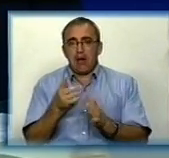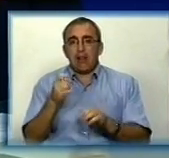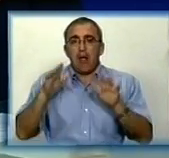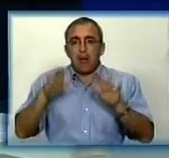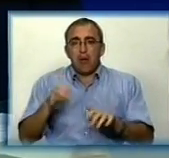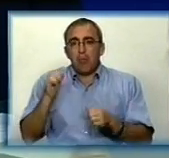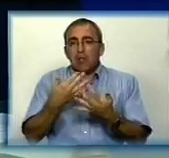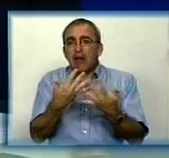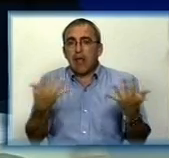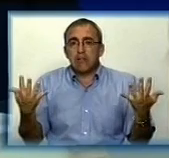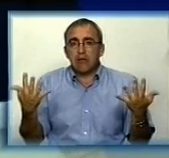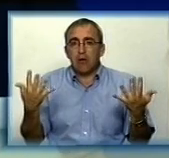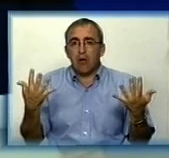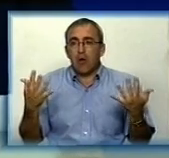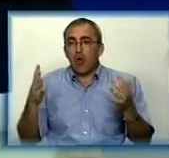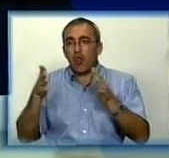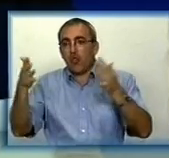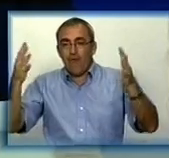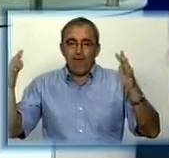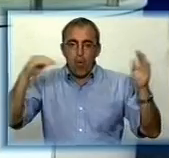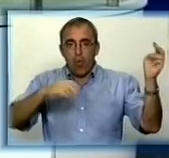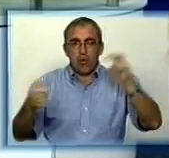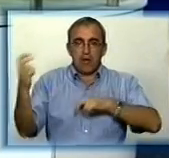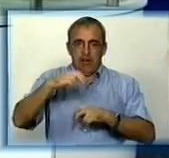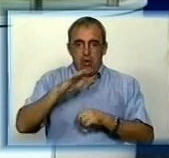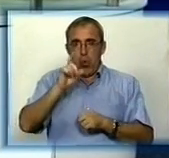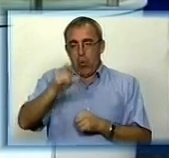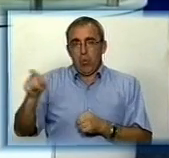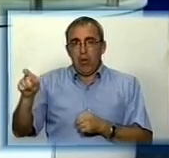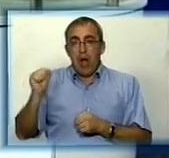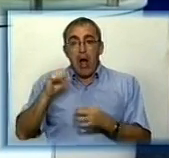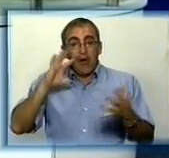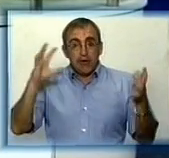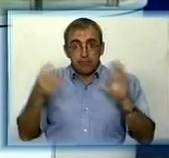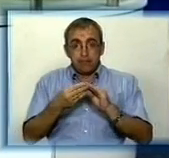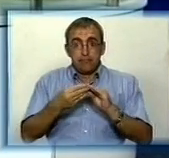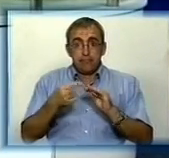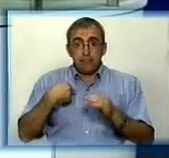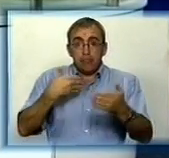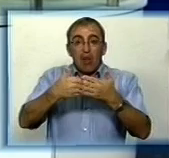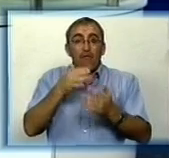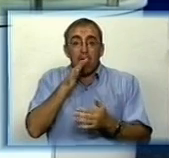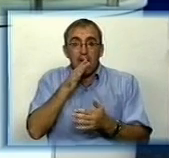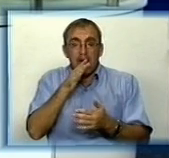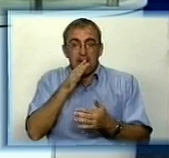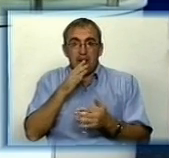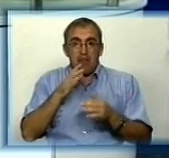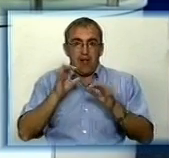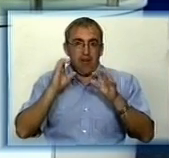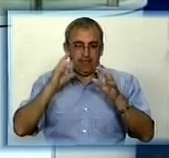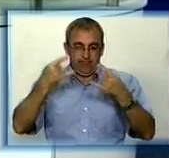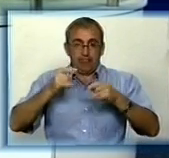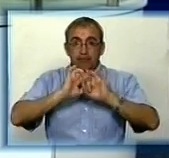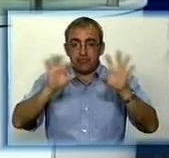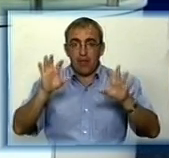з нескольких дворів можуть прийти люди. А в цілому, я думаю, що в ближайшому часу і в средствах масової інформації з'явиться